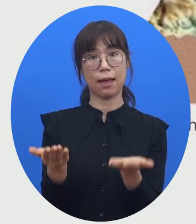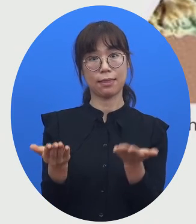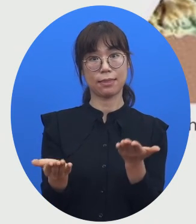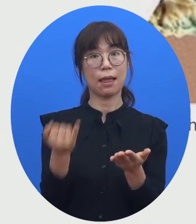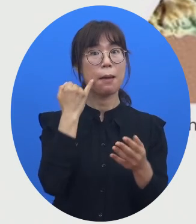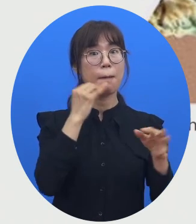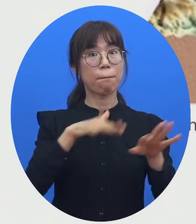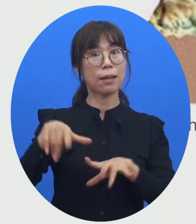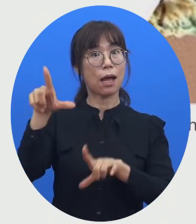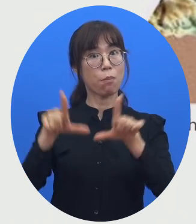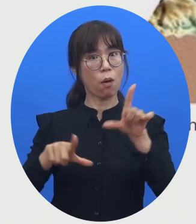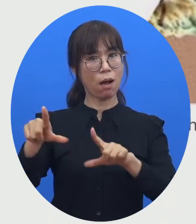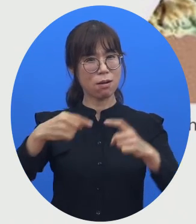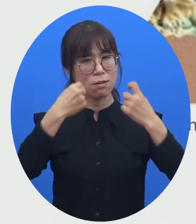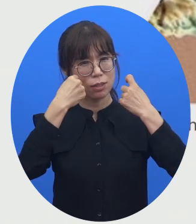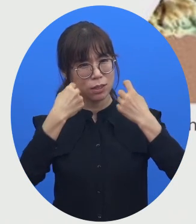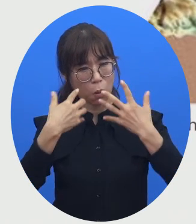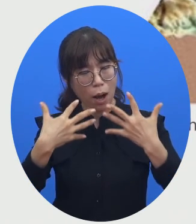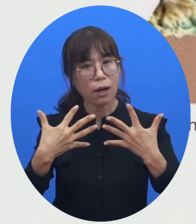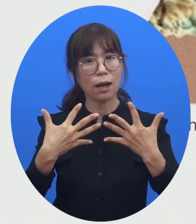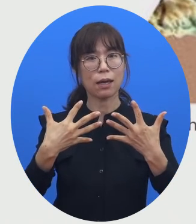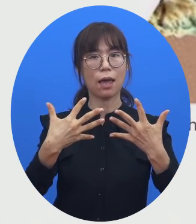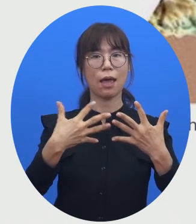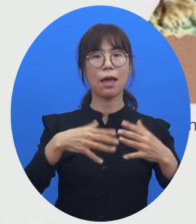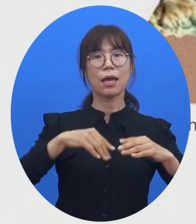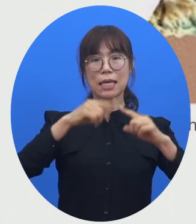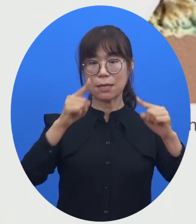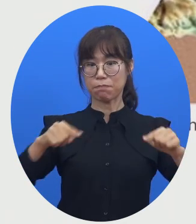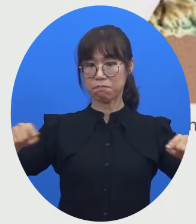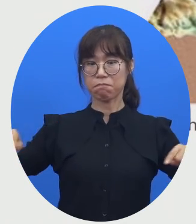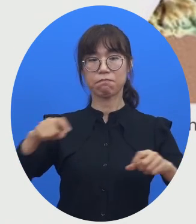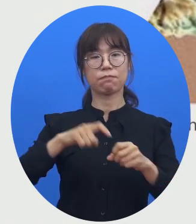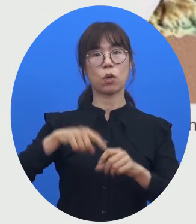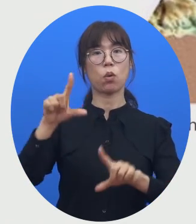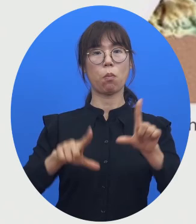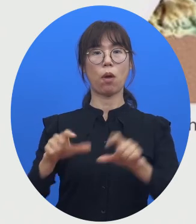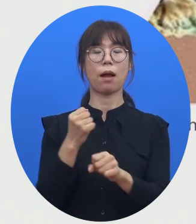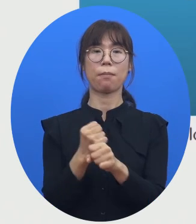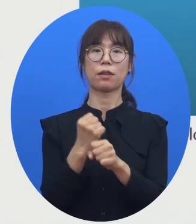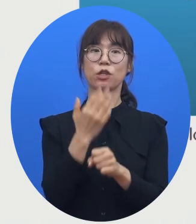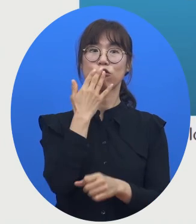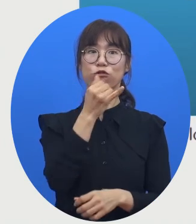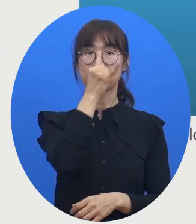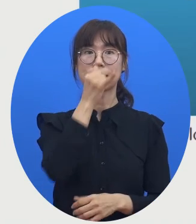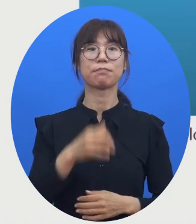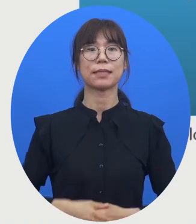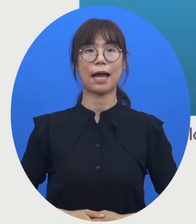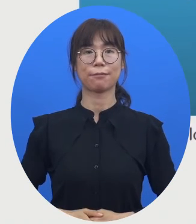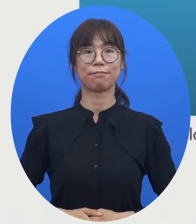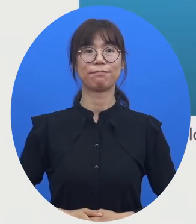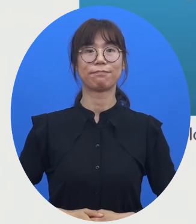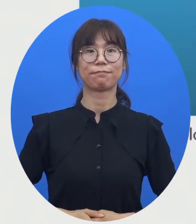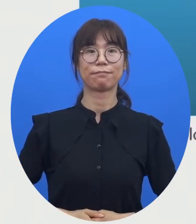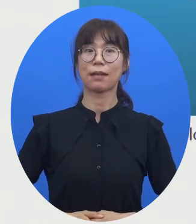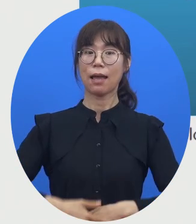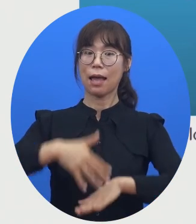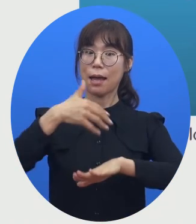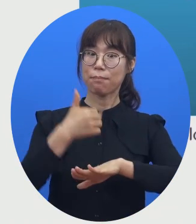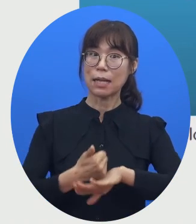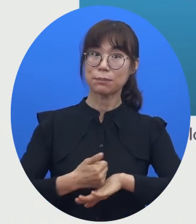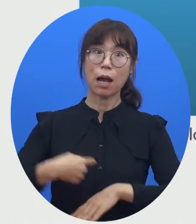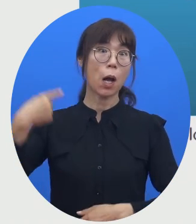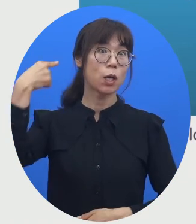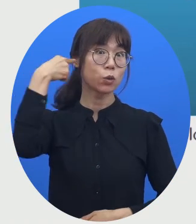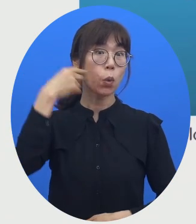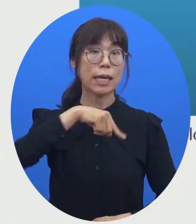입체적으로 정확하게 표현해 낼 수 있다는 것입니다. 자, 마지막으로 음파를